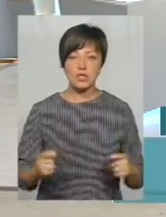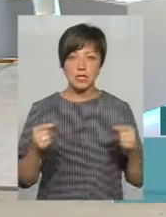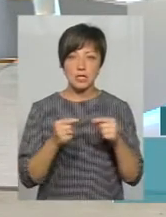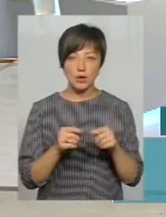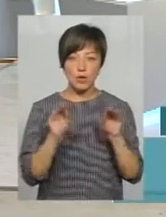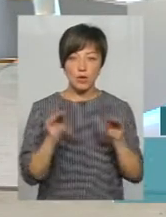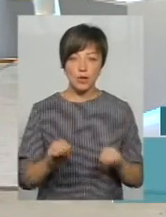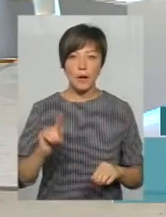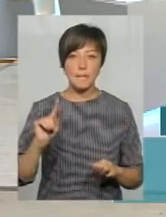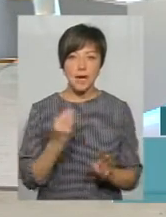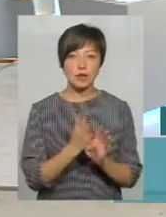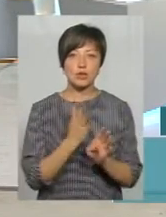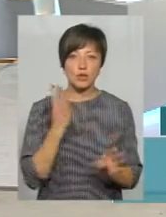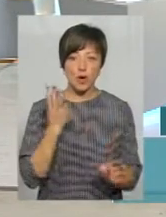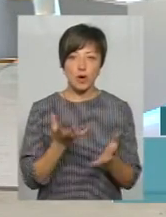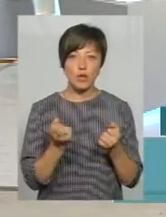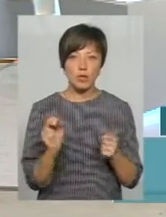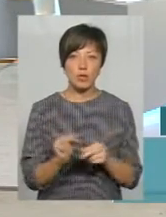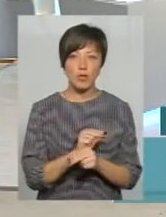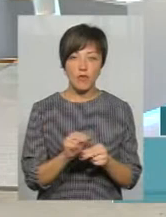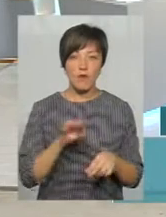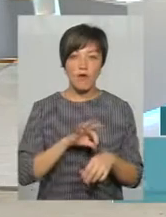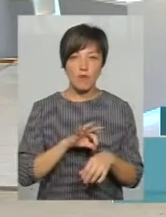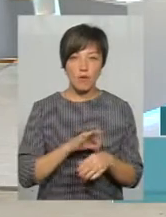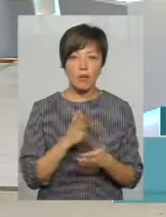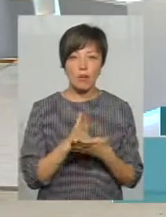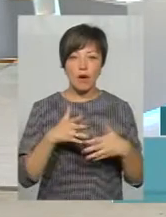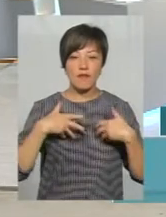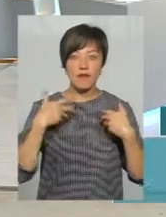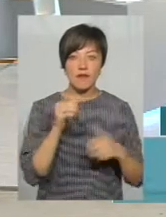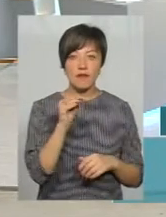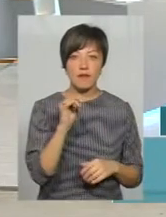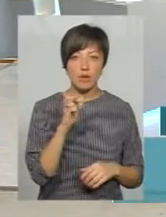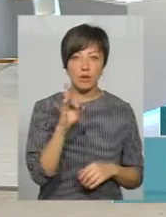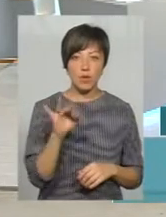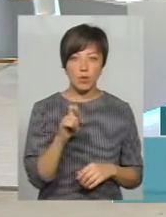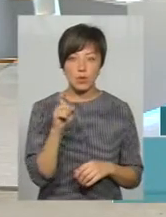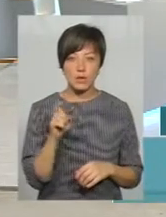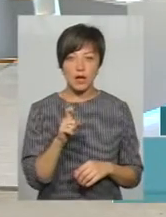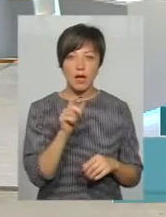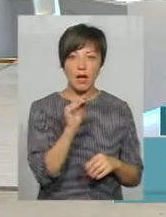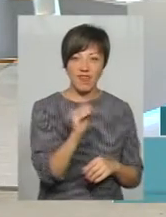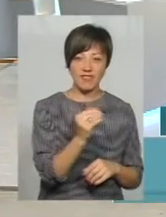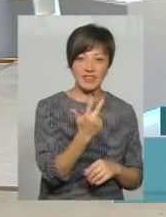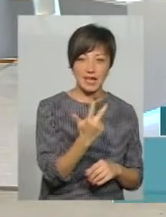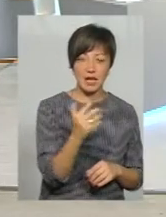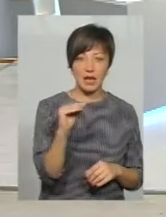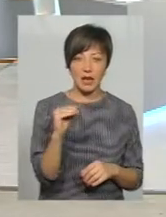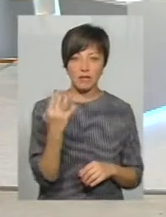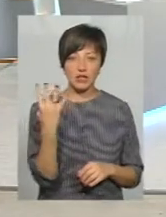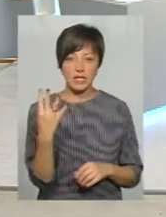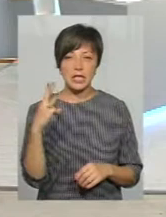В першу чергу отримують лікування ті хворі, які мають виражений фіброз і цироз, Тобто, F3, F4. Їх